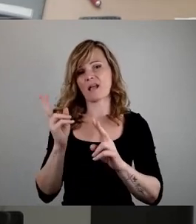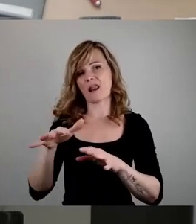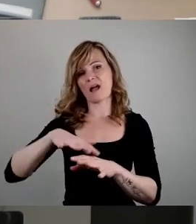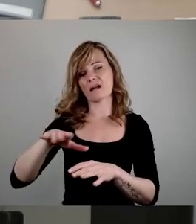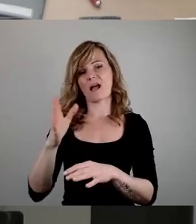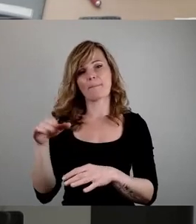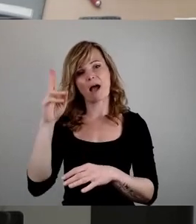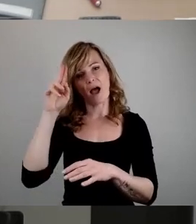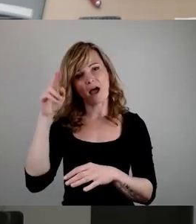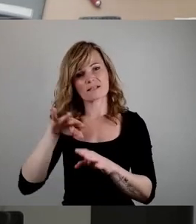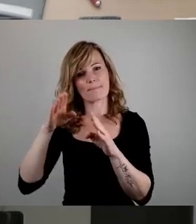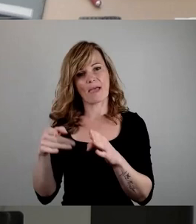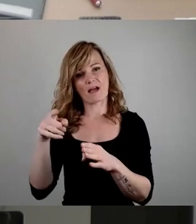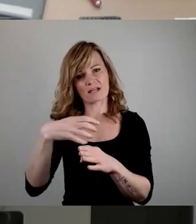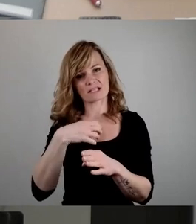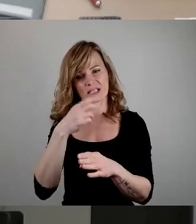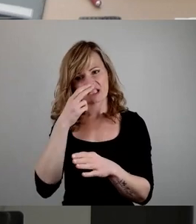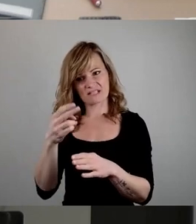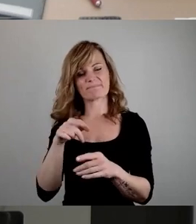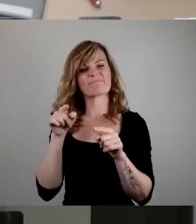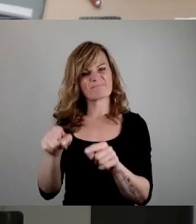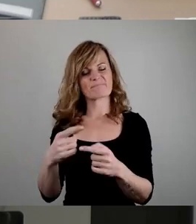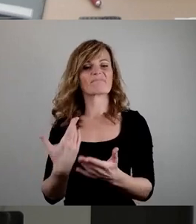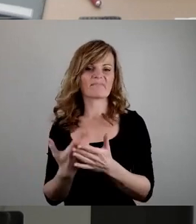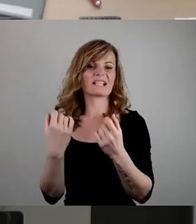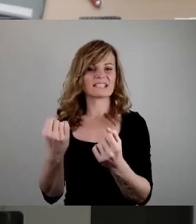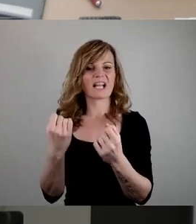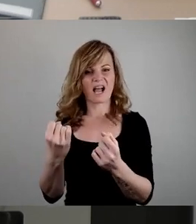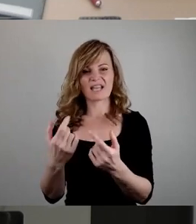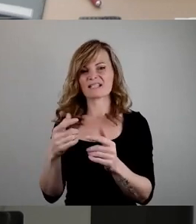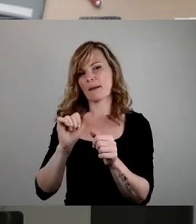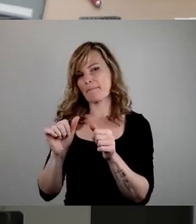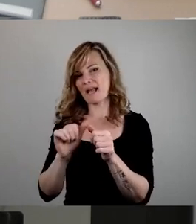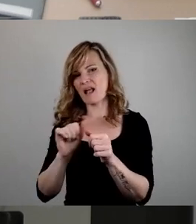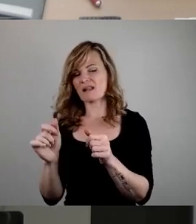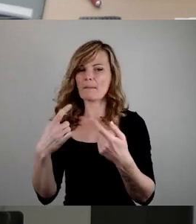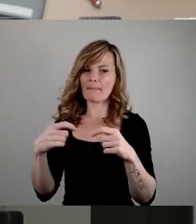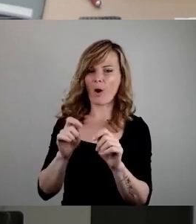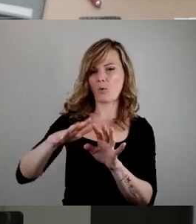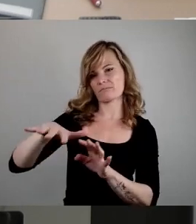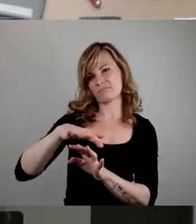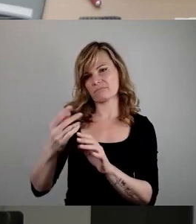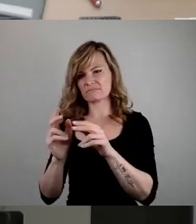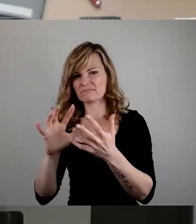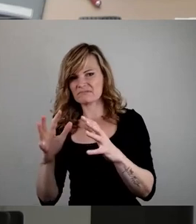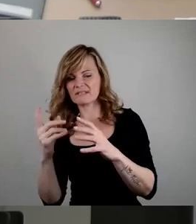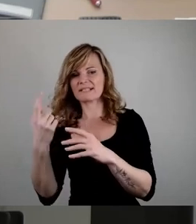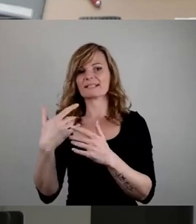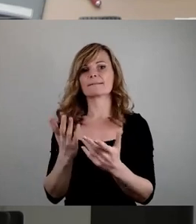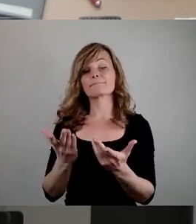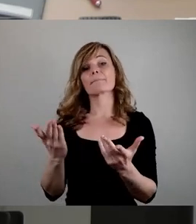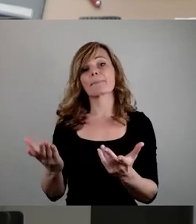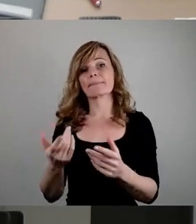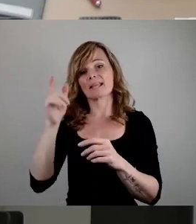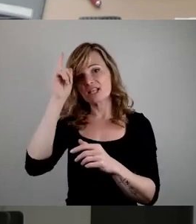festgestellt, dass es erhebliche bauliche Sicherheitsdefizite gibt. Also die Sicherheitsdefizite, die eben in Gesellschaft sind, die müssen dann Ingenieure